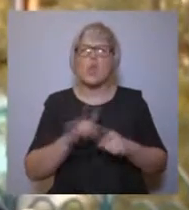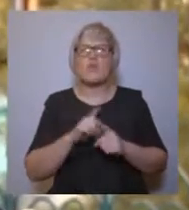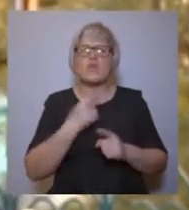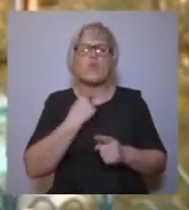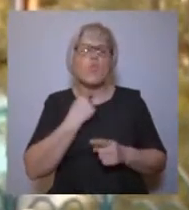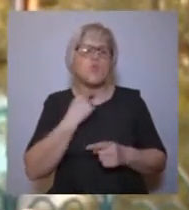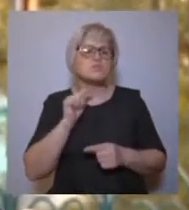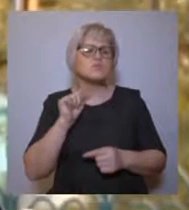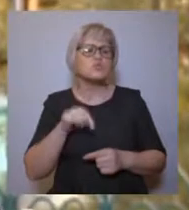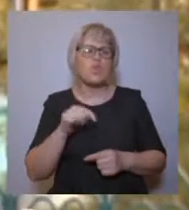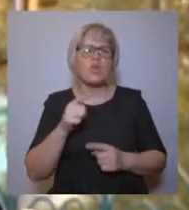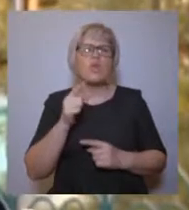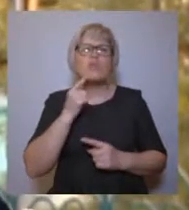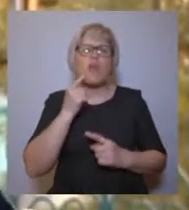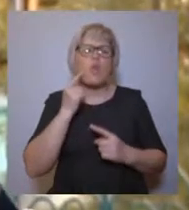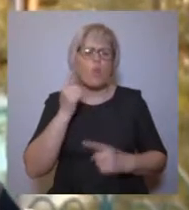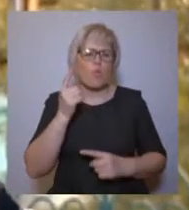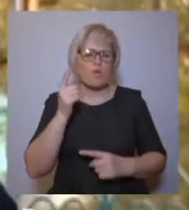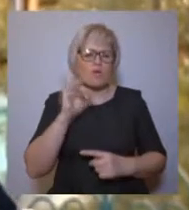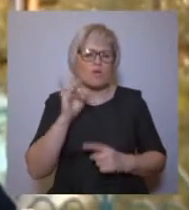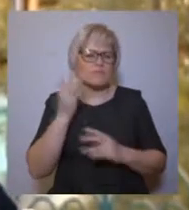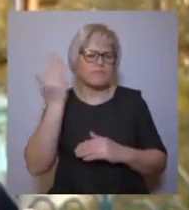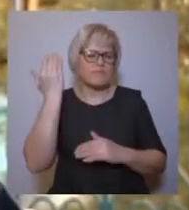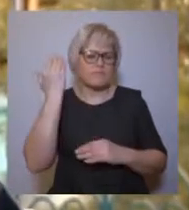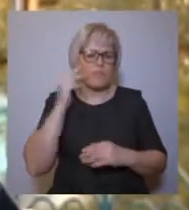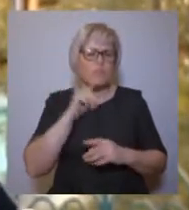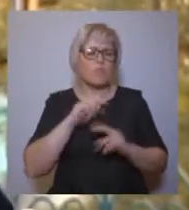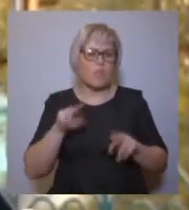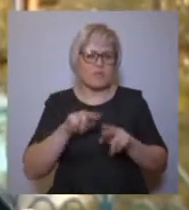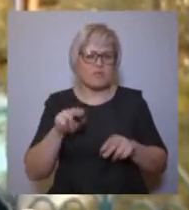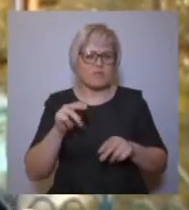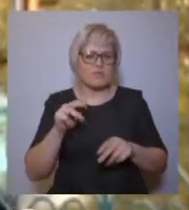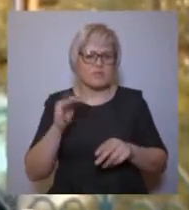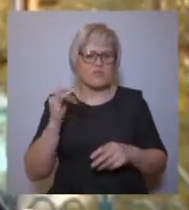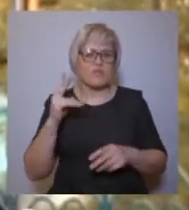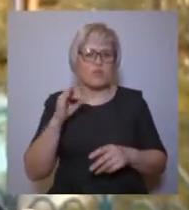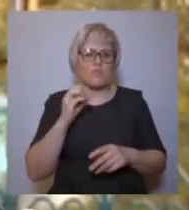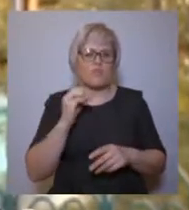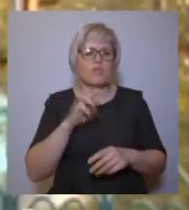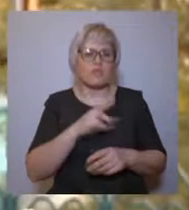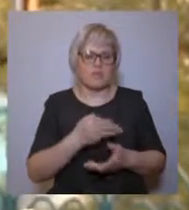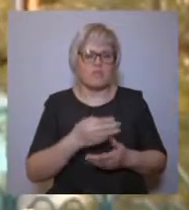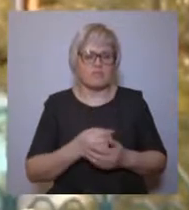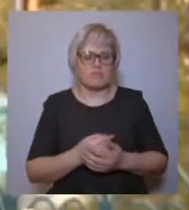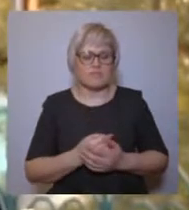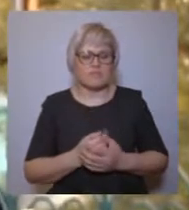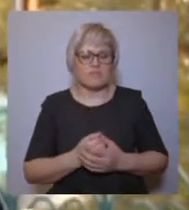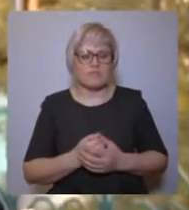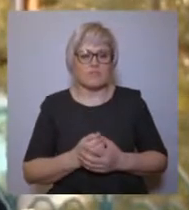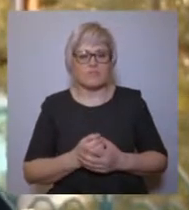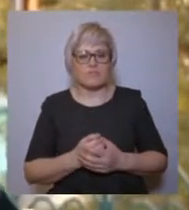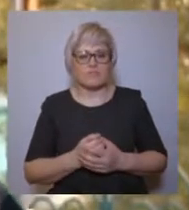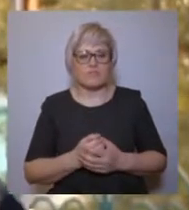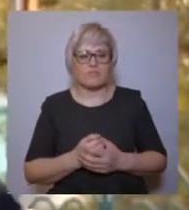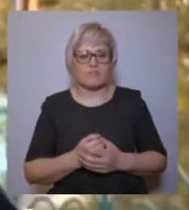прапрапрадеды были крещены православным священником, и я хочу быть православным. Вот это отголосство той далекой проповеди, которую совершил